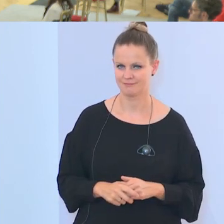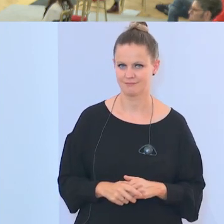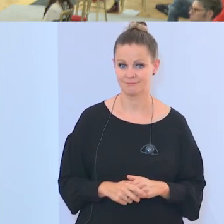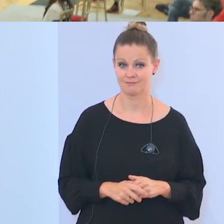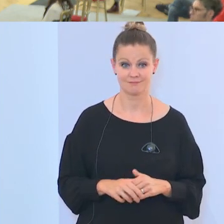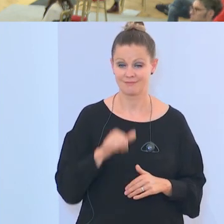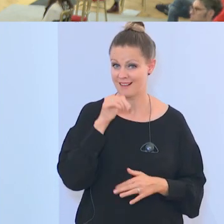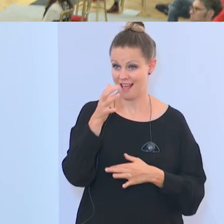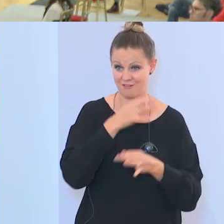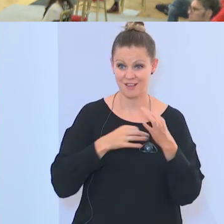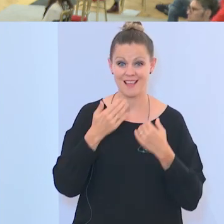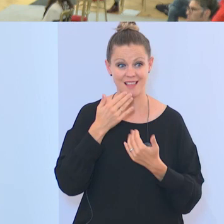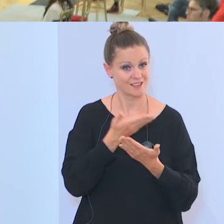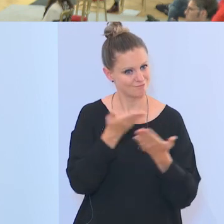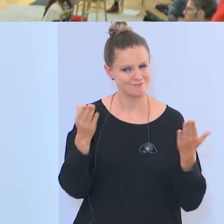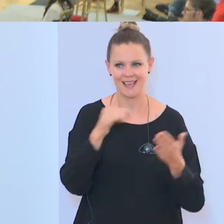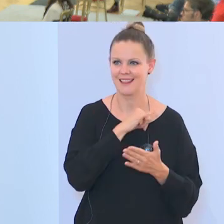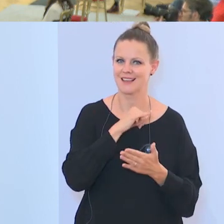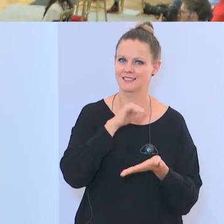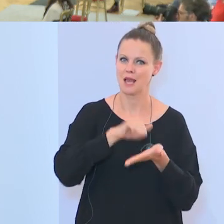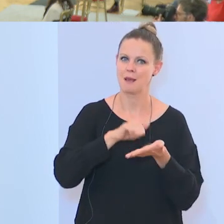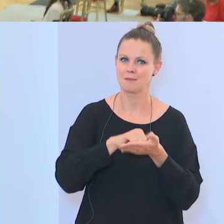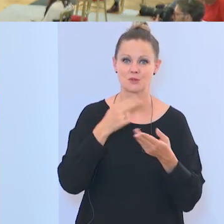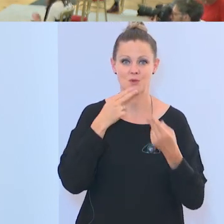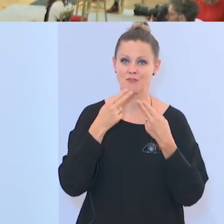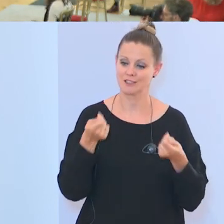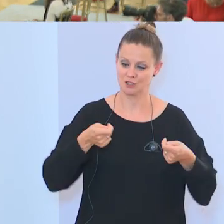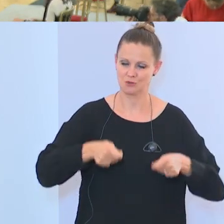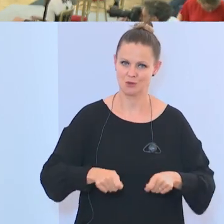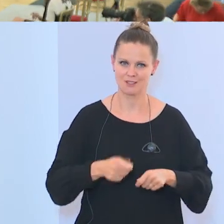es keine weiteren Fragen gibt, danke für Ihr Interesse. Ich schließe die Pressekonferenz. Dankeschön. Dank.